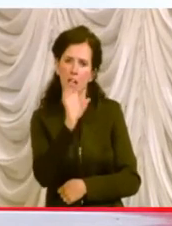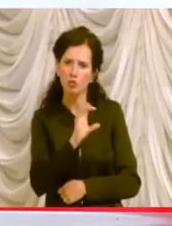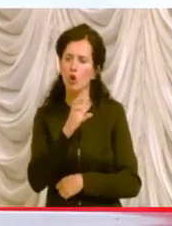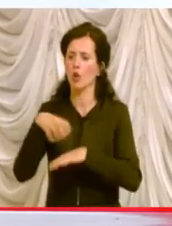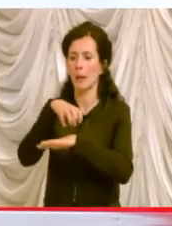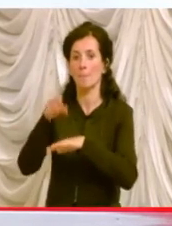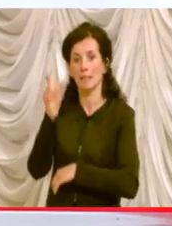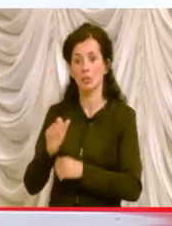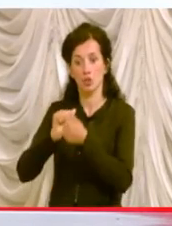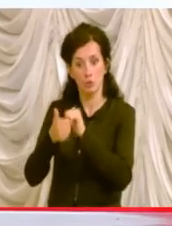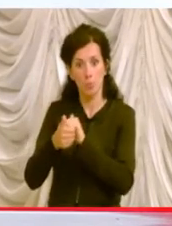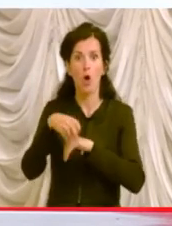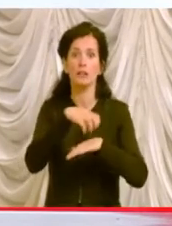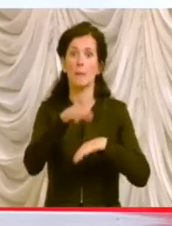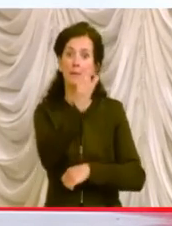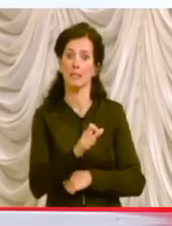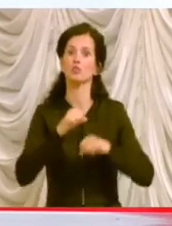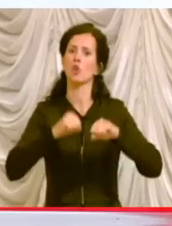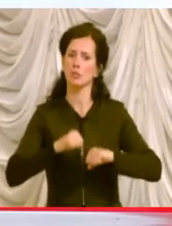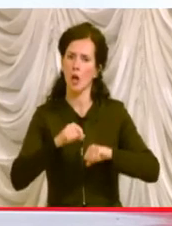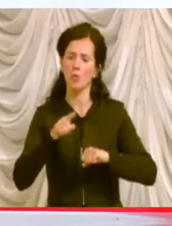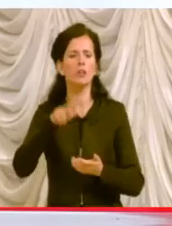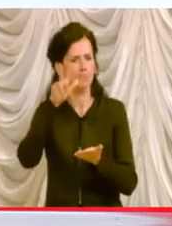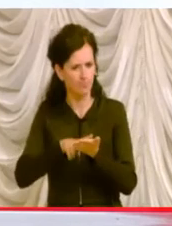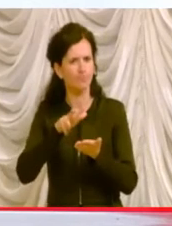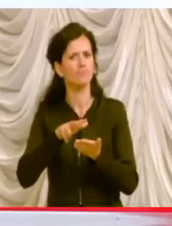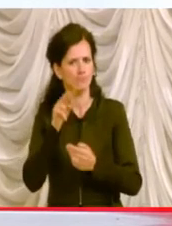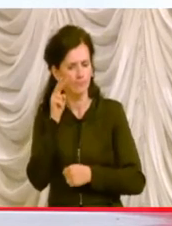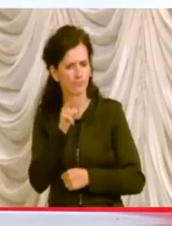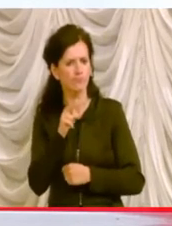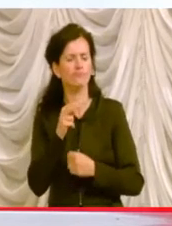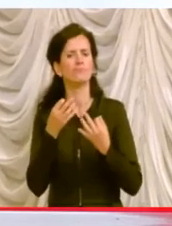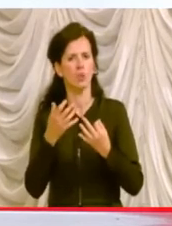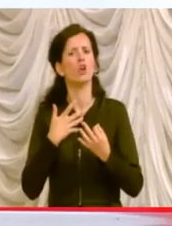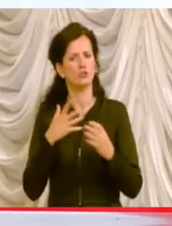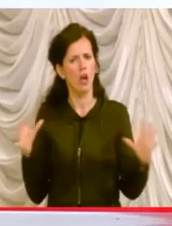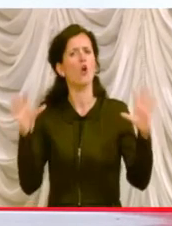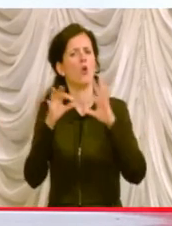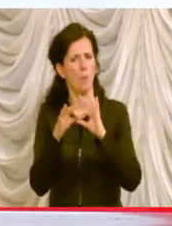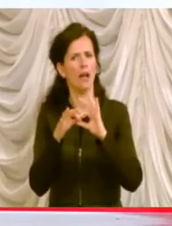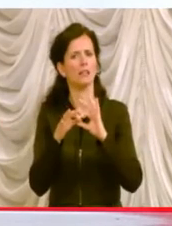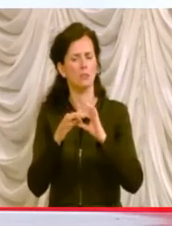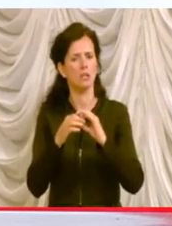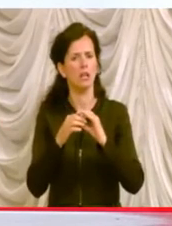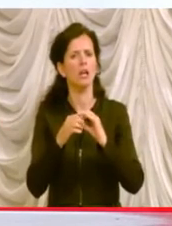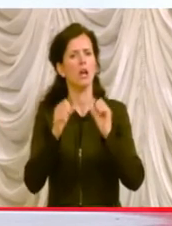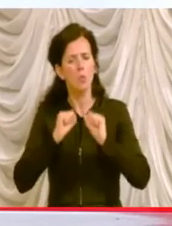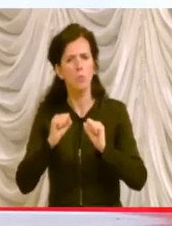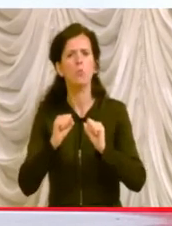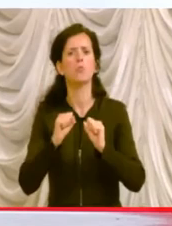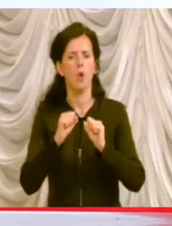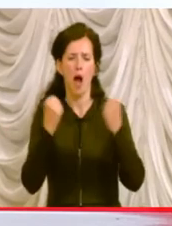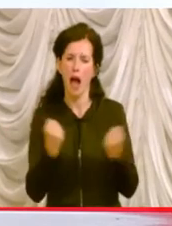Sport e il Ministro della Salute accertino che ricorrono ovviamente, ricorre alla compatibilità dello svolgimento delle